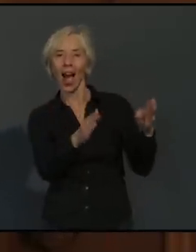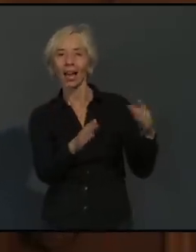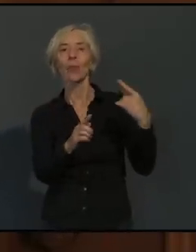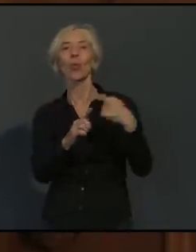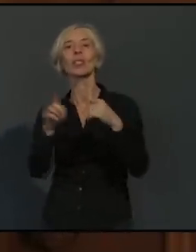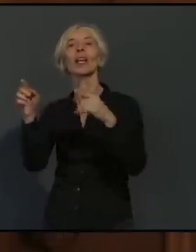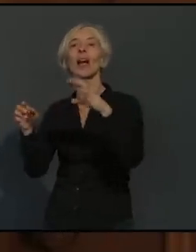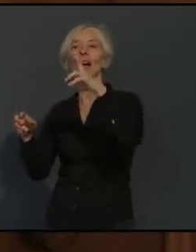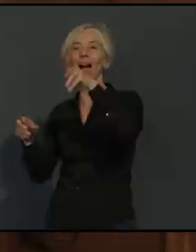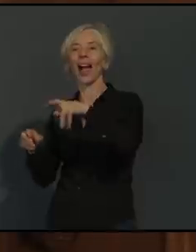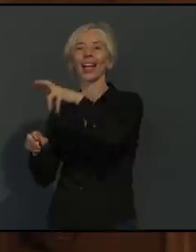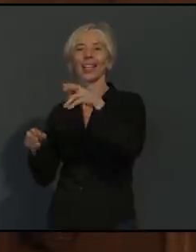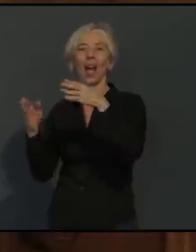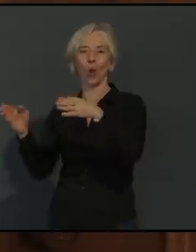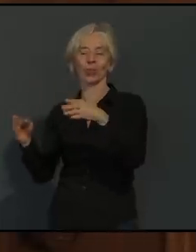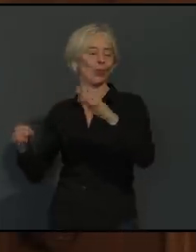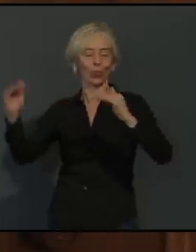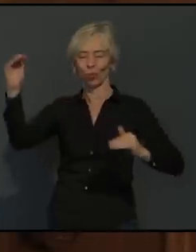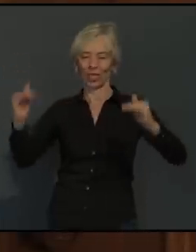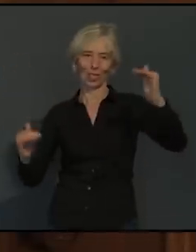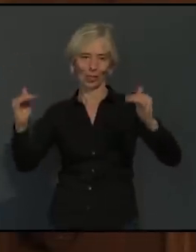Altenpflege, die ganz anders gehandhabt werden.